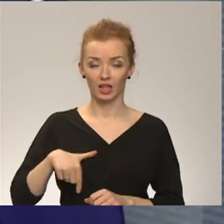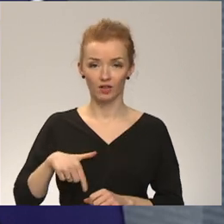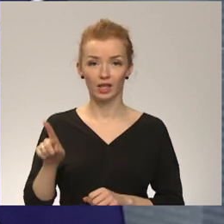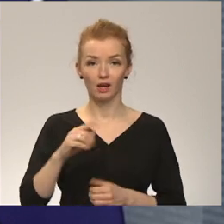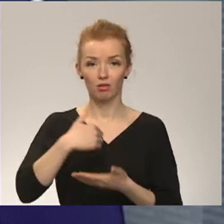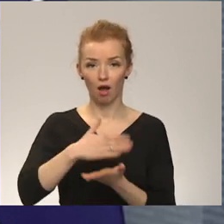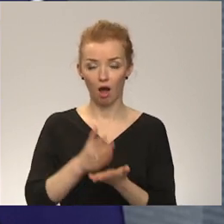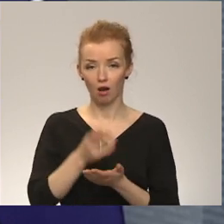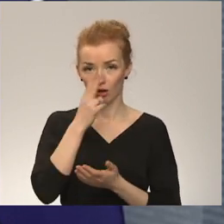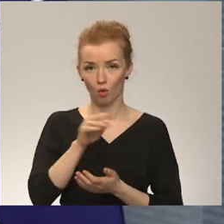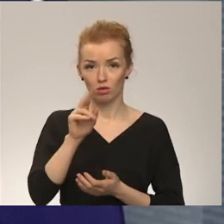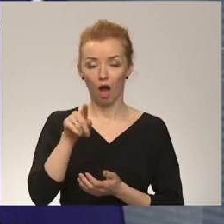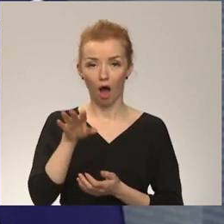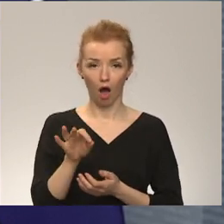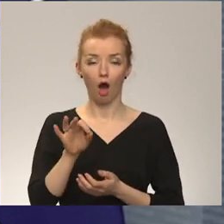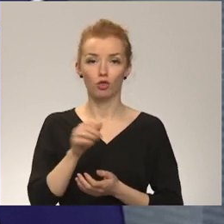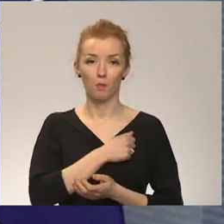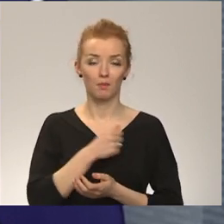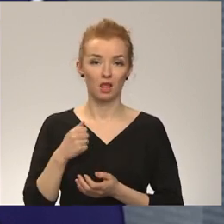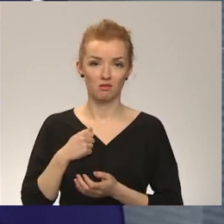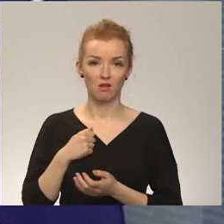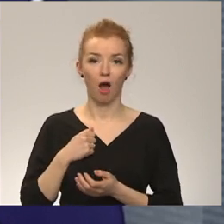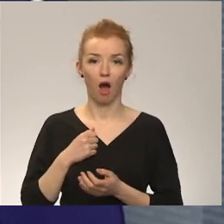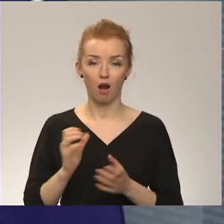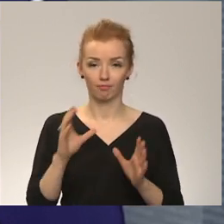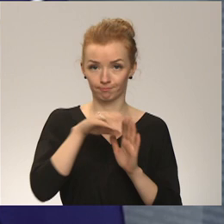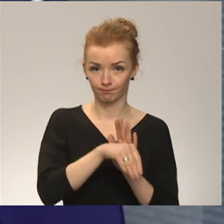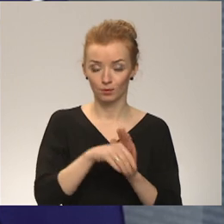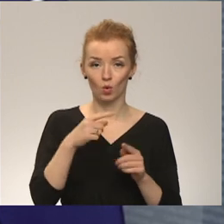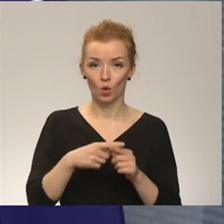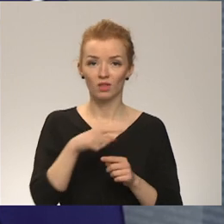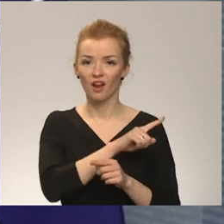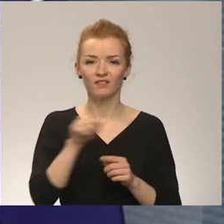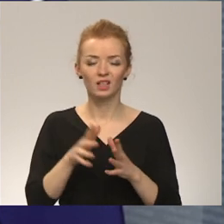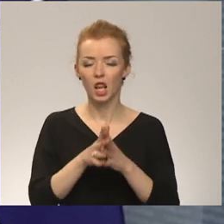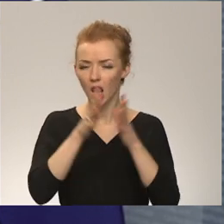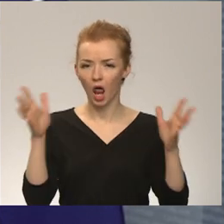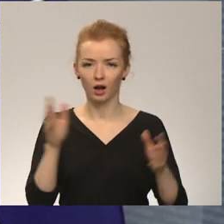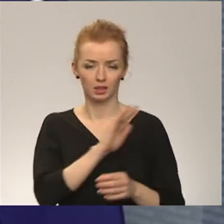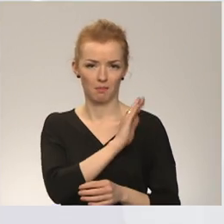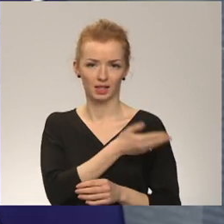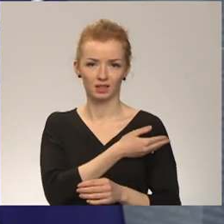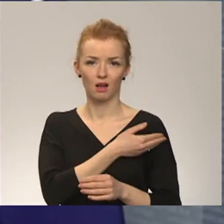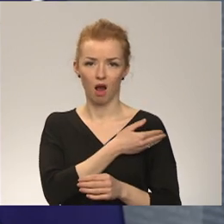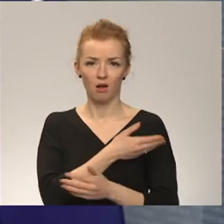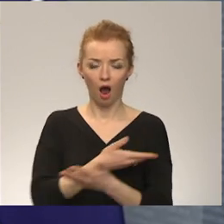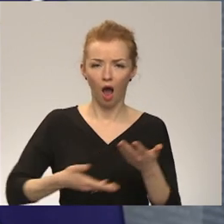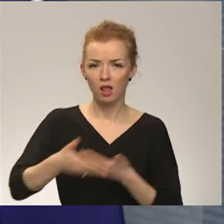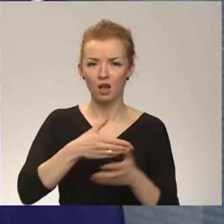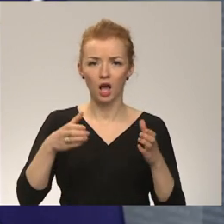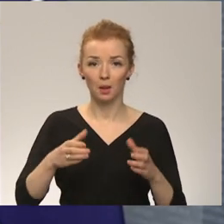no NATO militārās alianses, kuri ir lieki atgādināti lielākā un spēcīgākā aliansa pasaulē. NATO